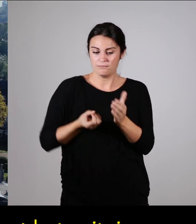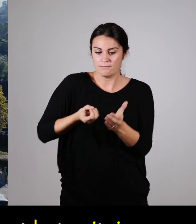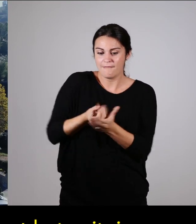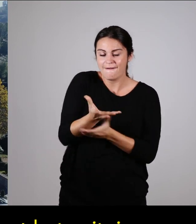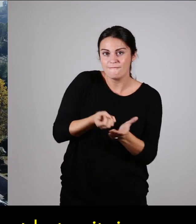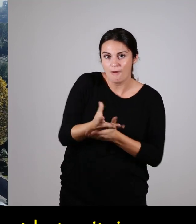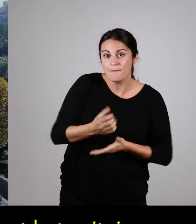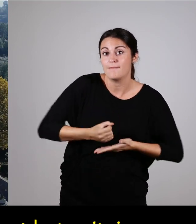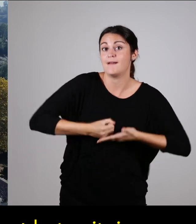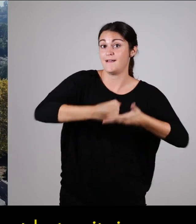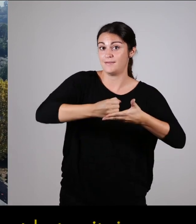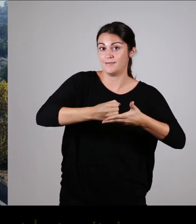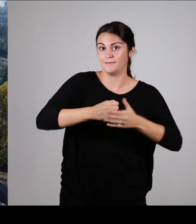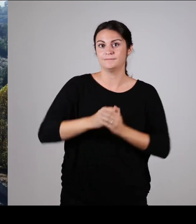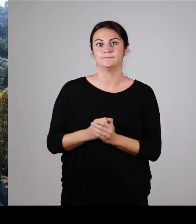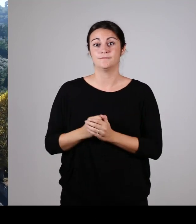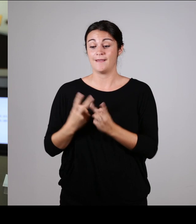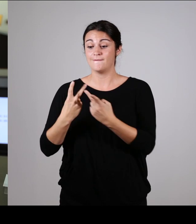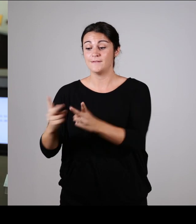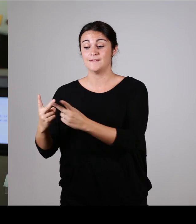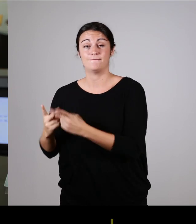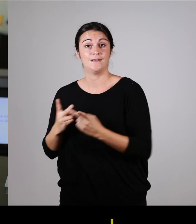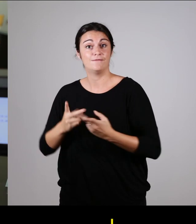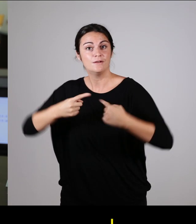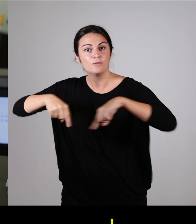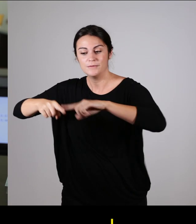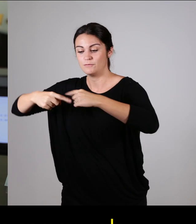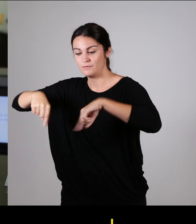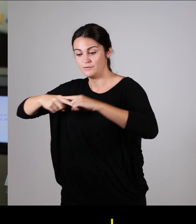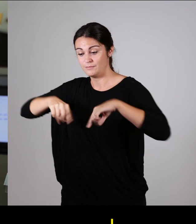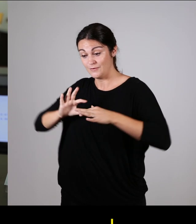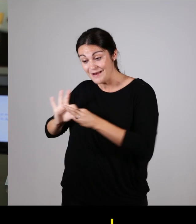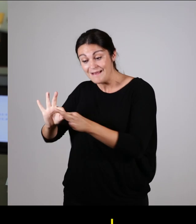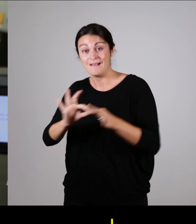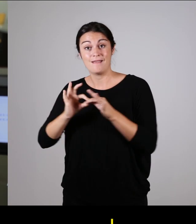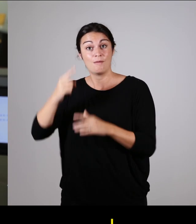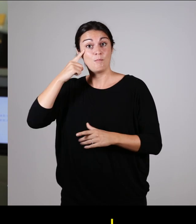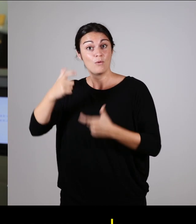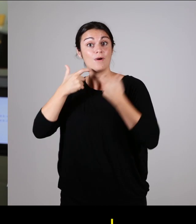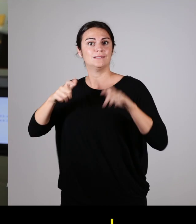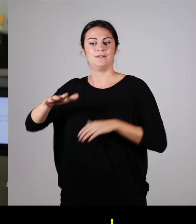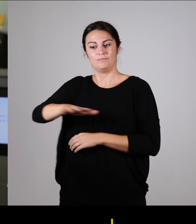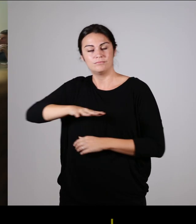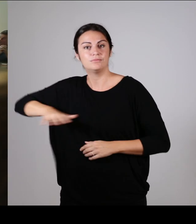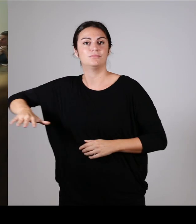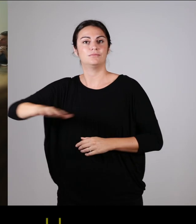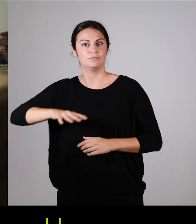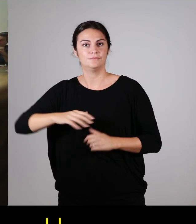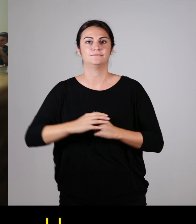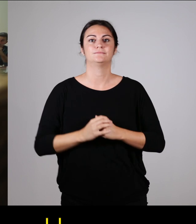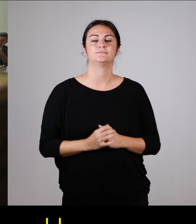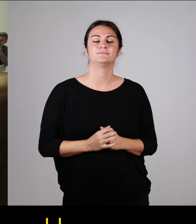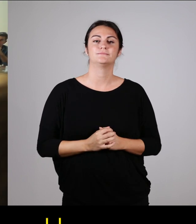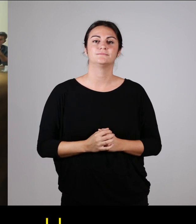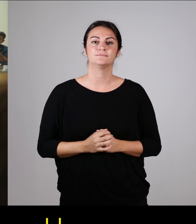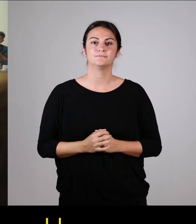tout le territoire en matière d'accessibilité, être le lien entre les commissions communales et intercommunales pour l'accessibilité de